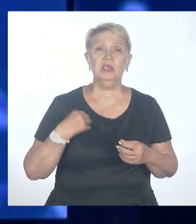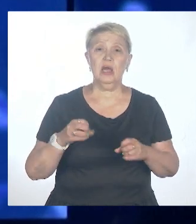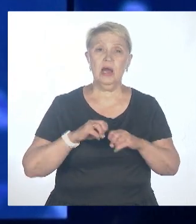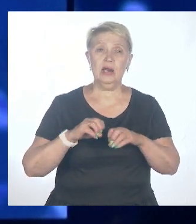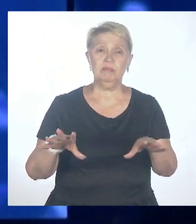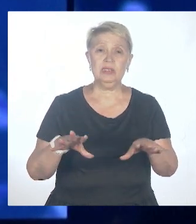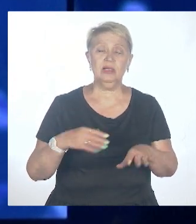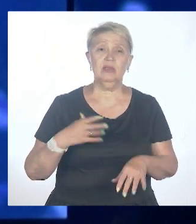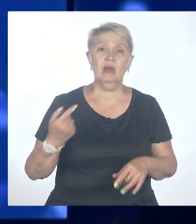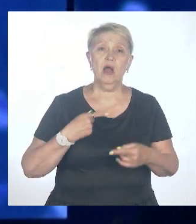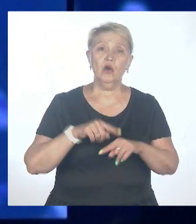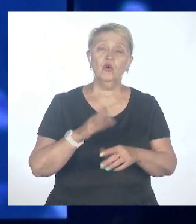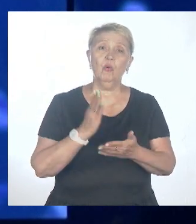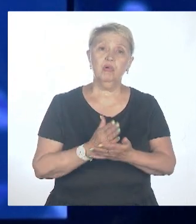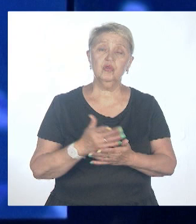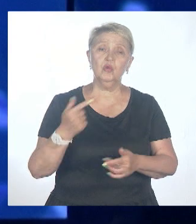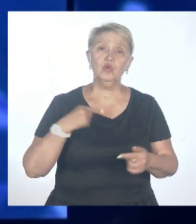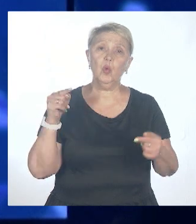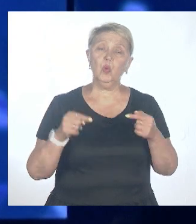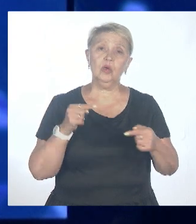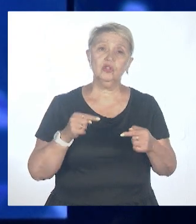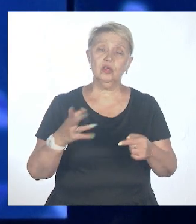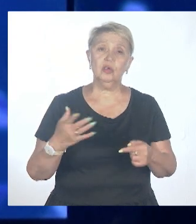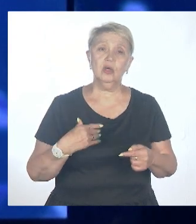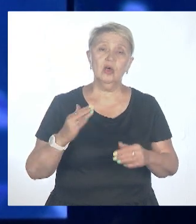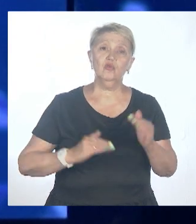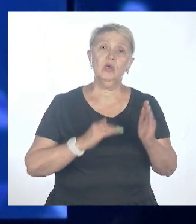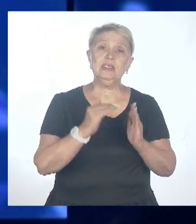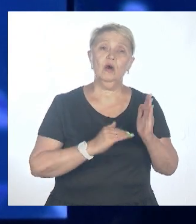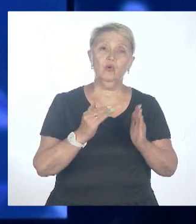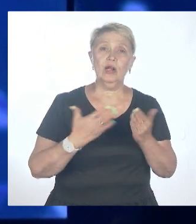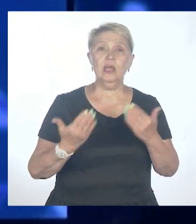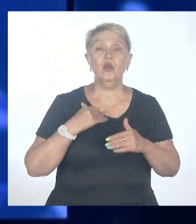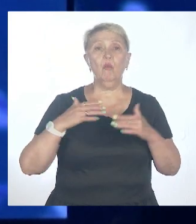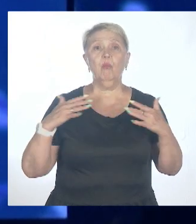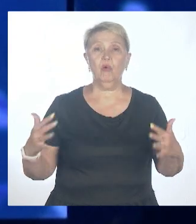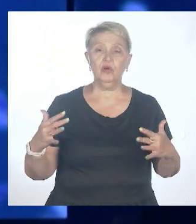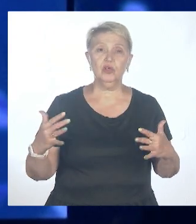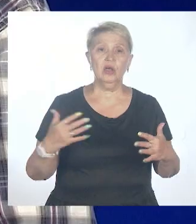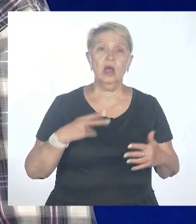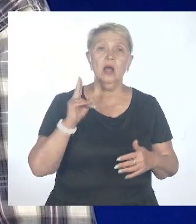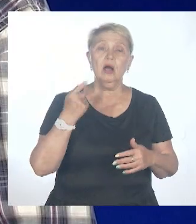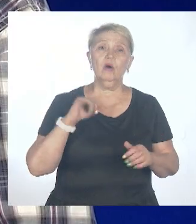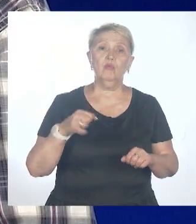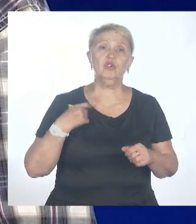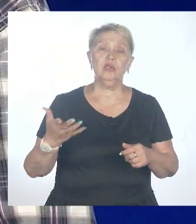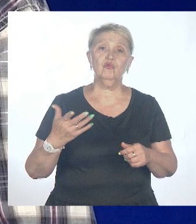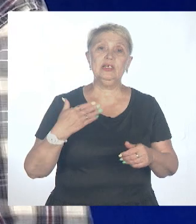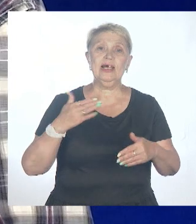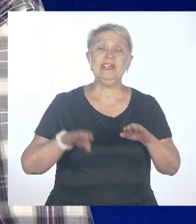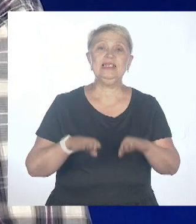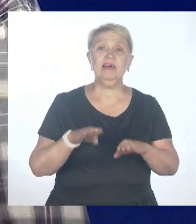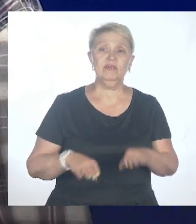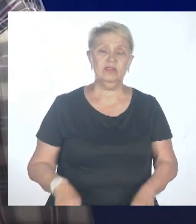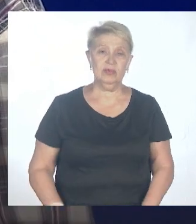угрожать, ну, на уровне, либо даже большем, как вот, ну, если сравнивать с COVID-19? Когда опять съедят что-нибудь не то.